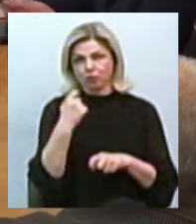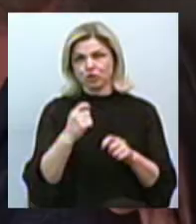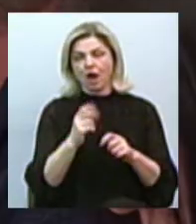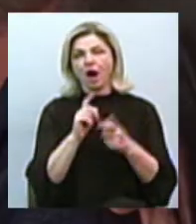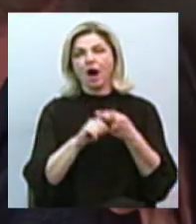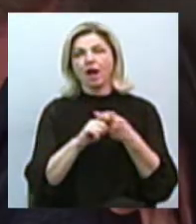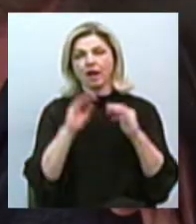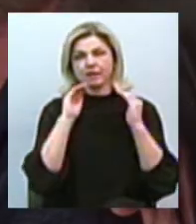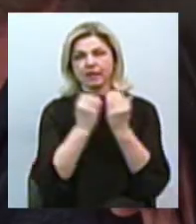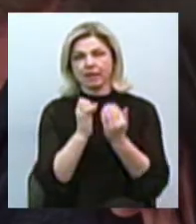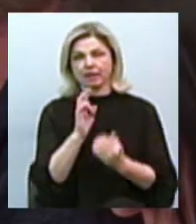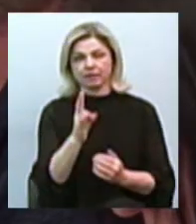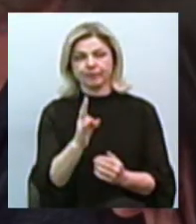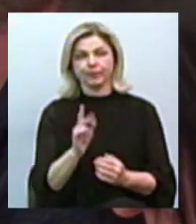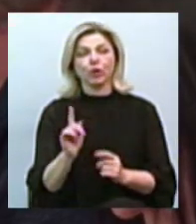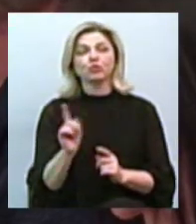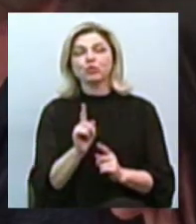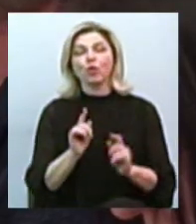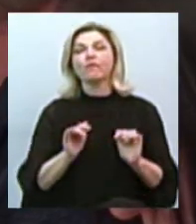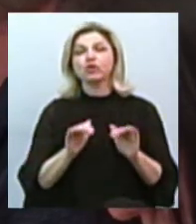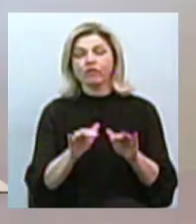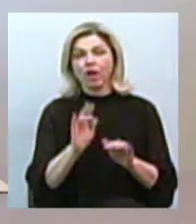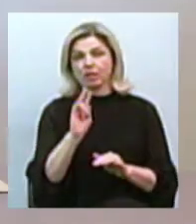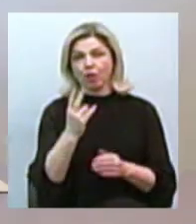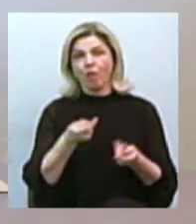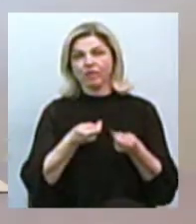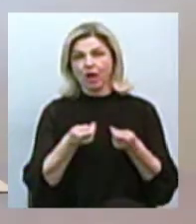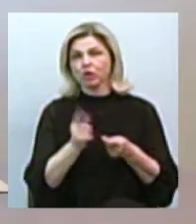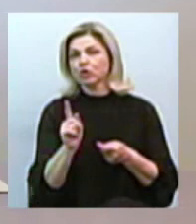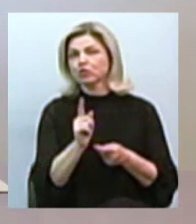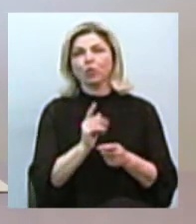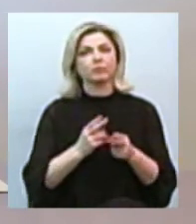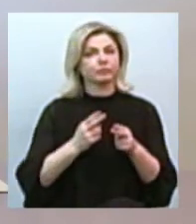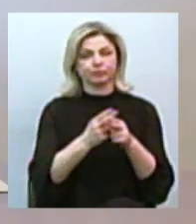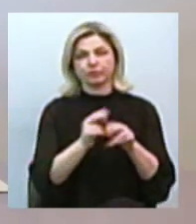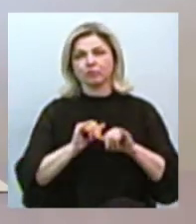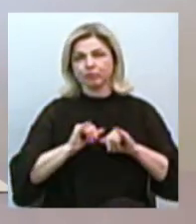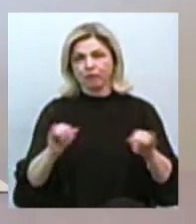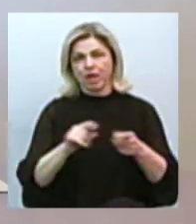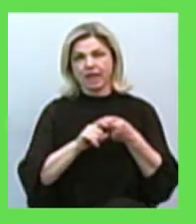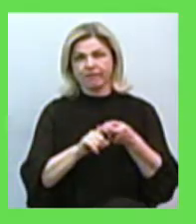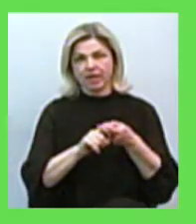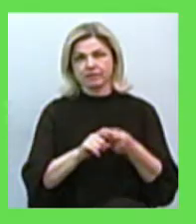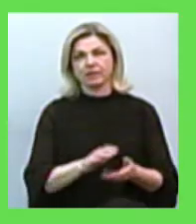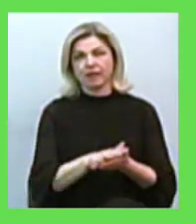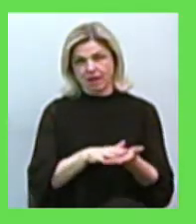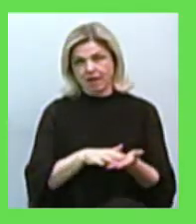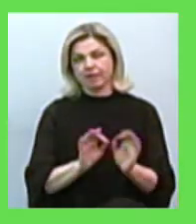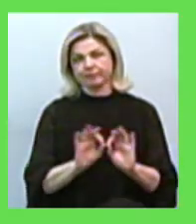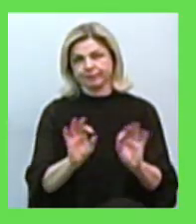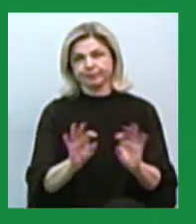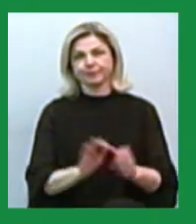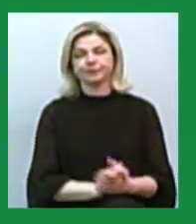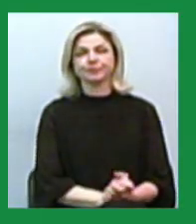Яких в заході вживає Миколаївська влада, аби не допустити розповсюдження інфекції. Далі у матеріалах. Музика